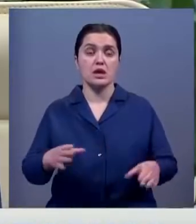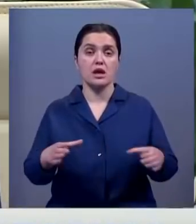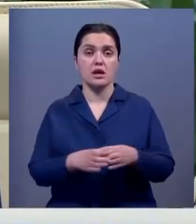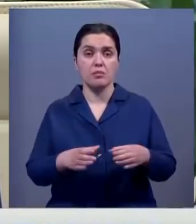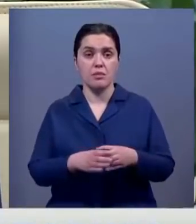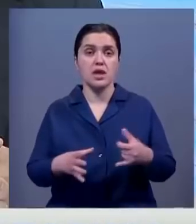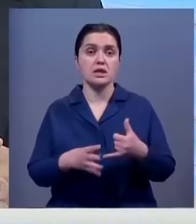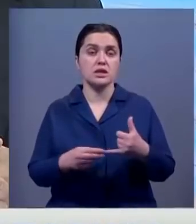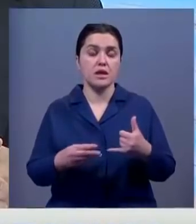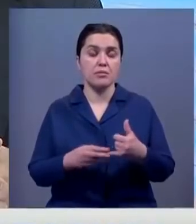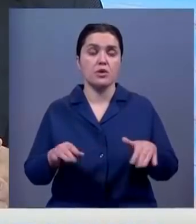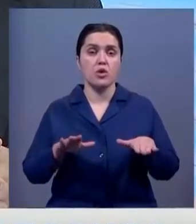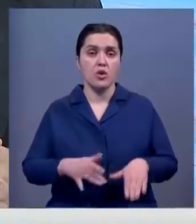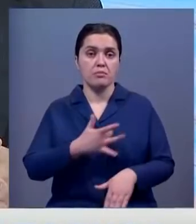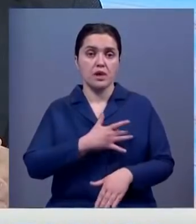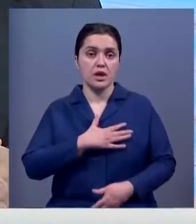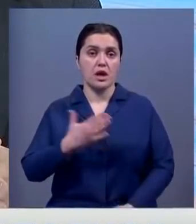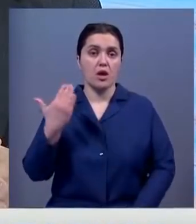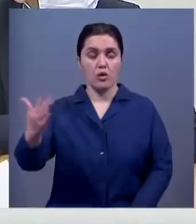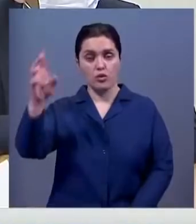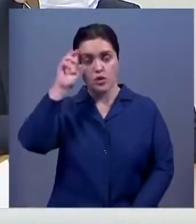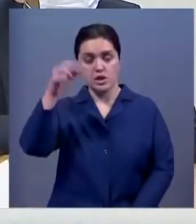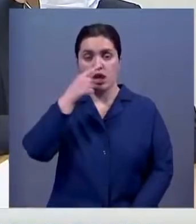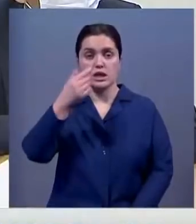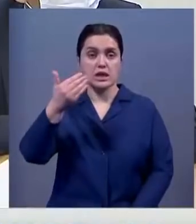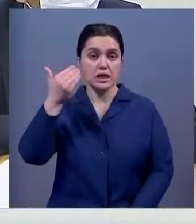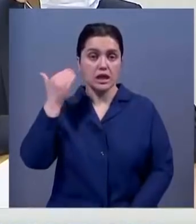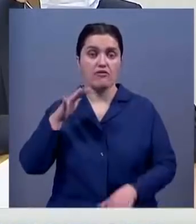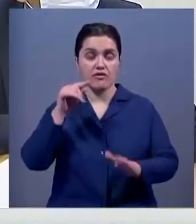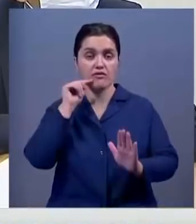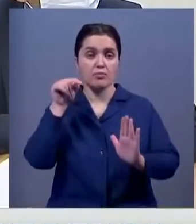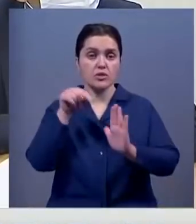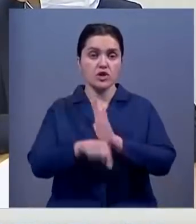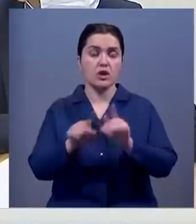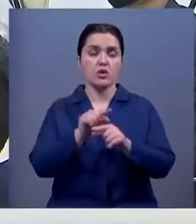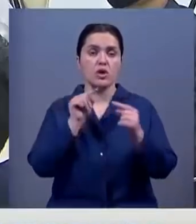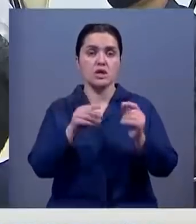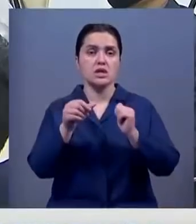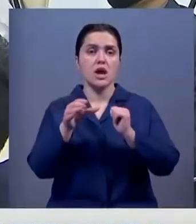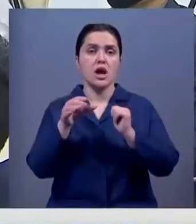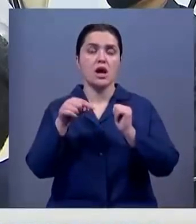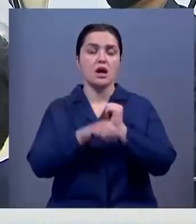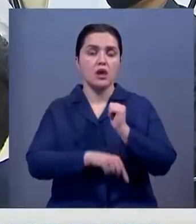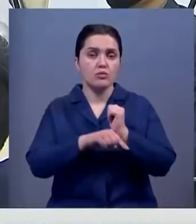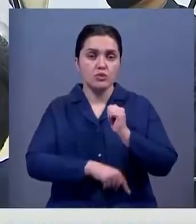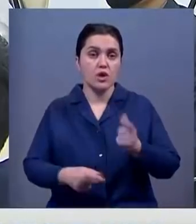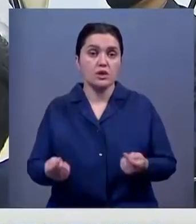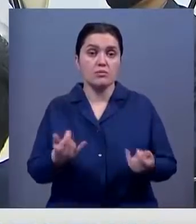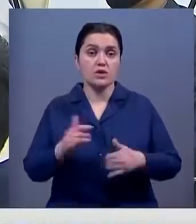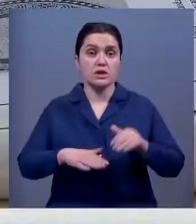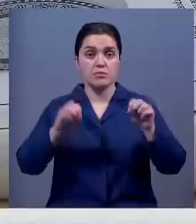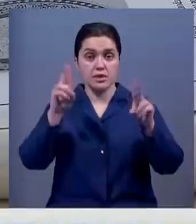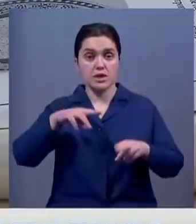земельного участка, принадлежащего государству. А недавно в дело вмешался и антикоррупционный департамент. Сейчас специалисты